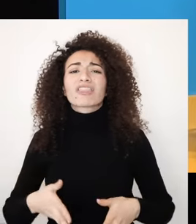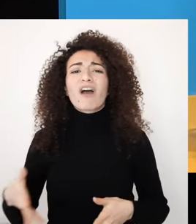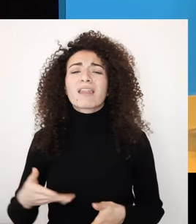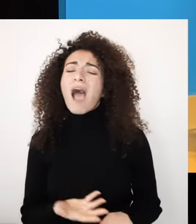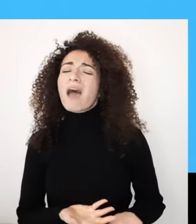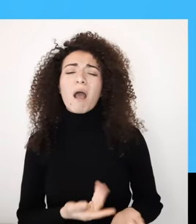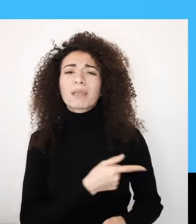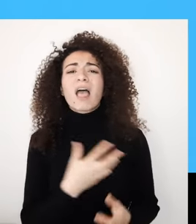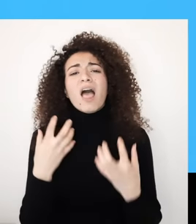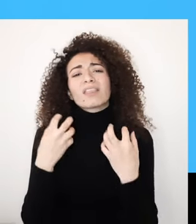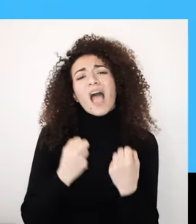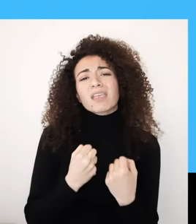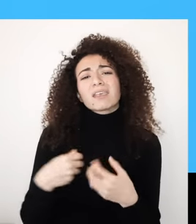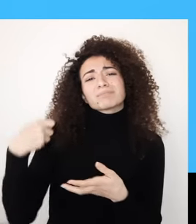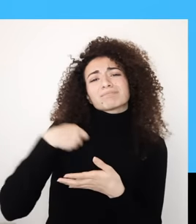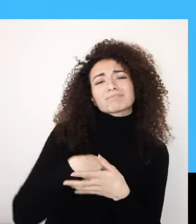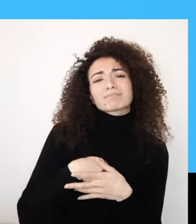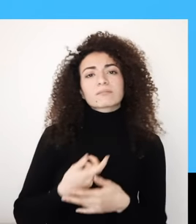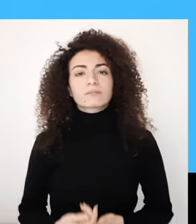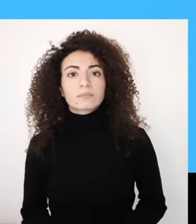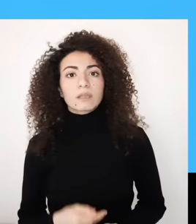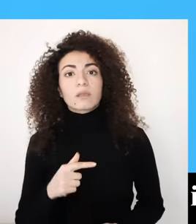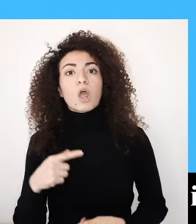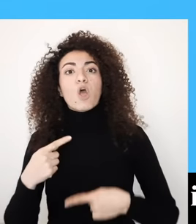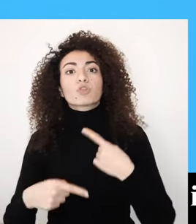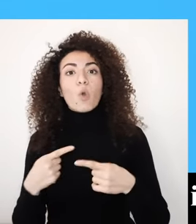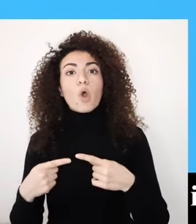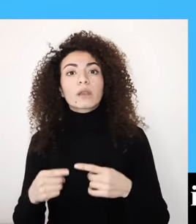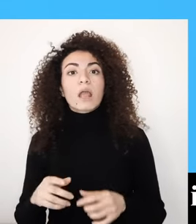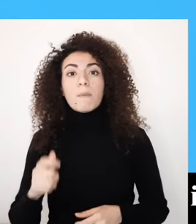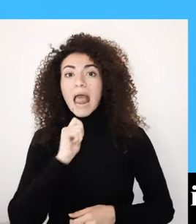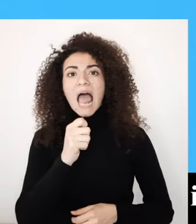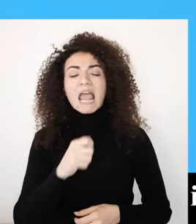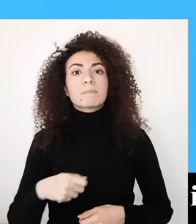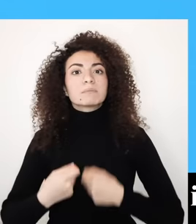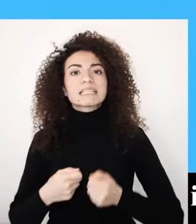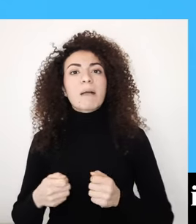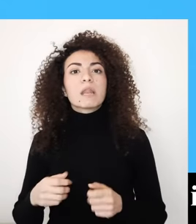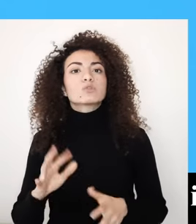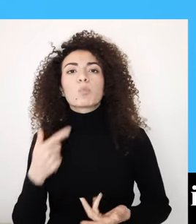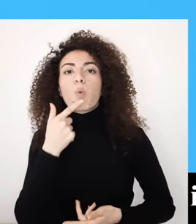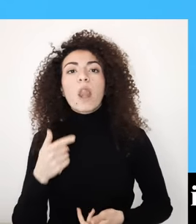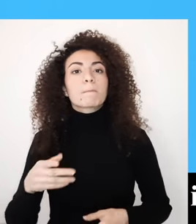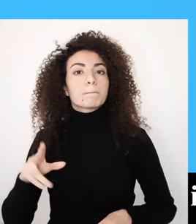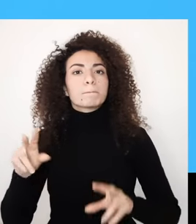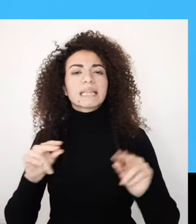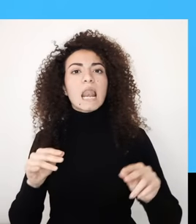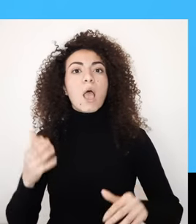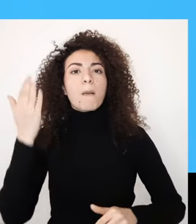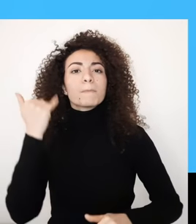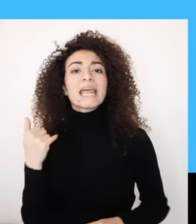الأطفال من الصور الشائعة على دور الضحية الضعيفة هو الدور اللي ينسب للمرأة ذات الإعاقة البصرية